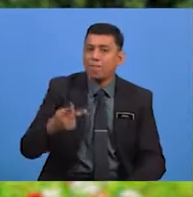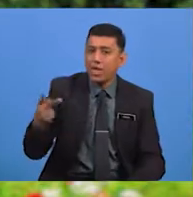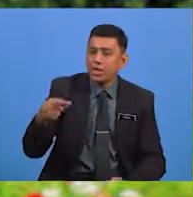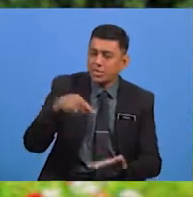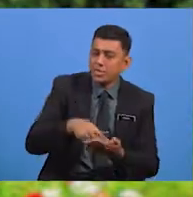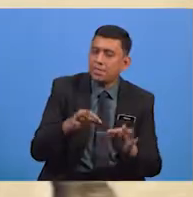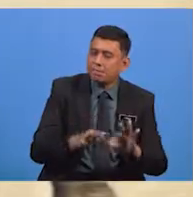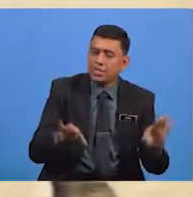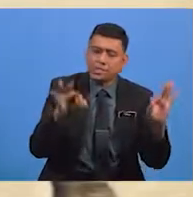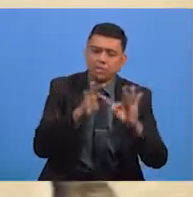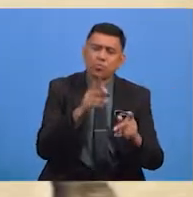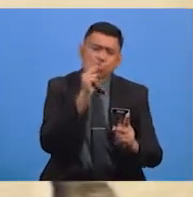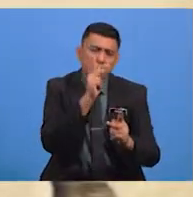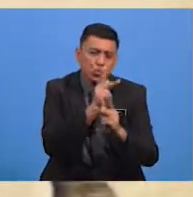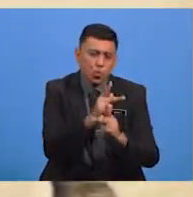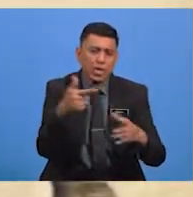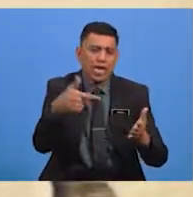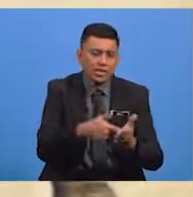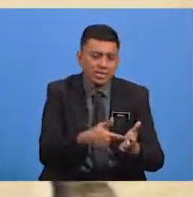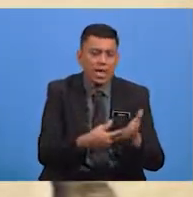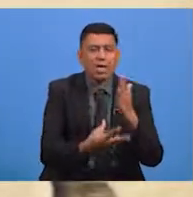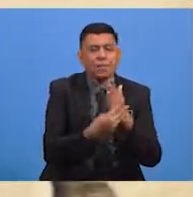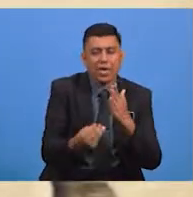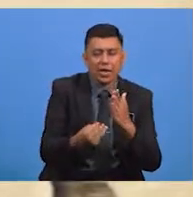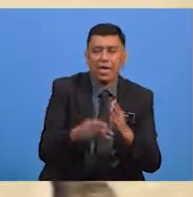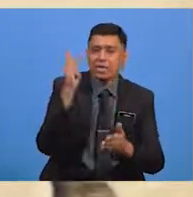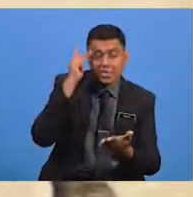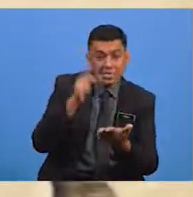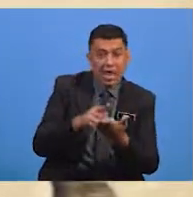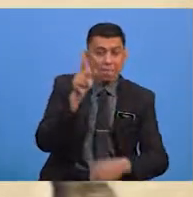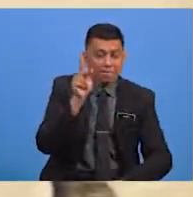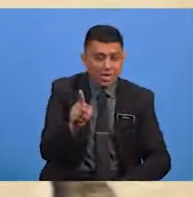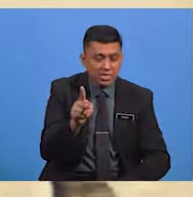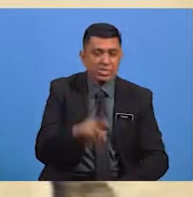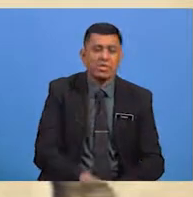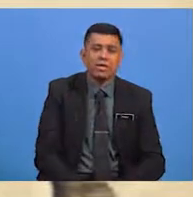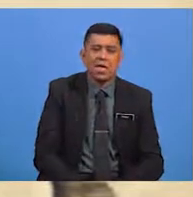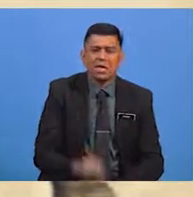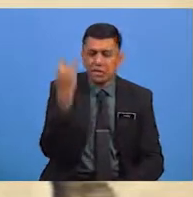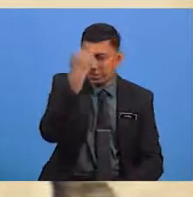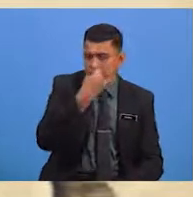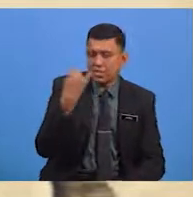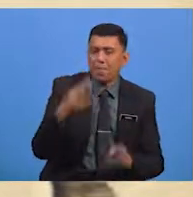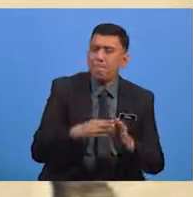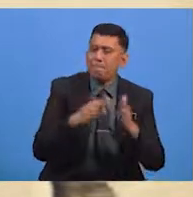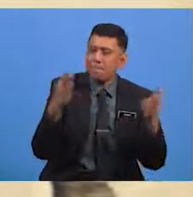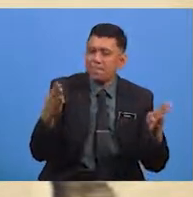Penting Bagi Mengukuhkan Lagi Kemahiran Mengenalpasti Keindahan Bahasa Dalam Setiap Karya